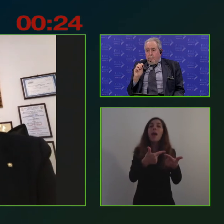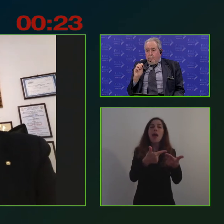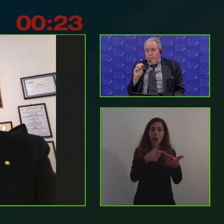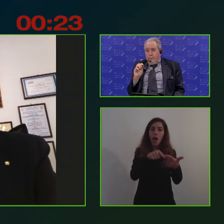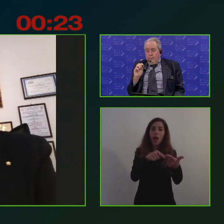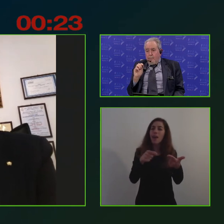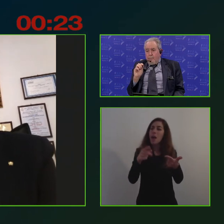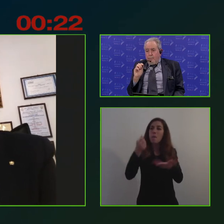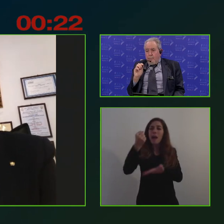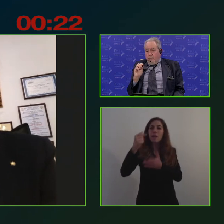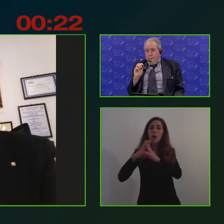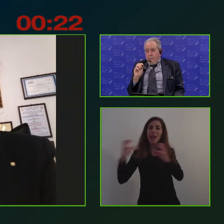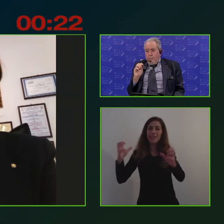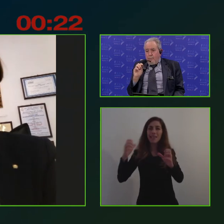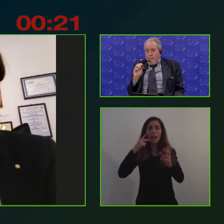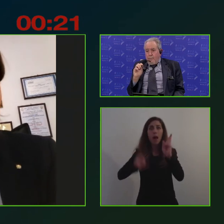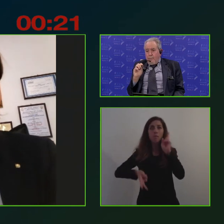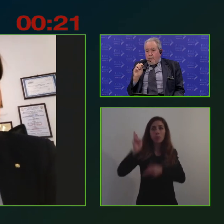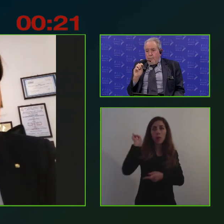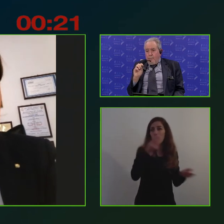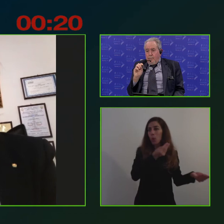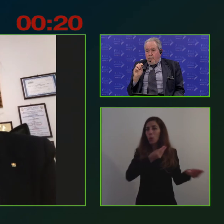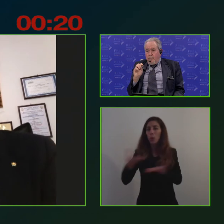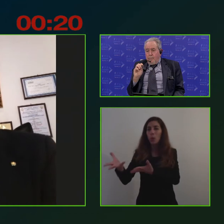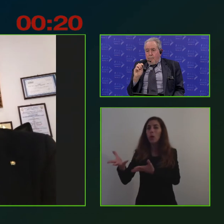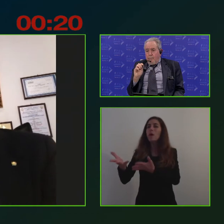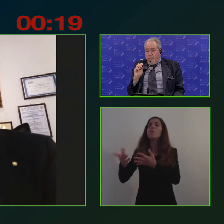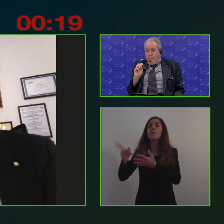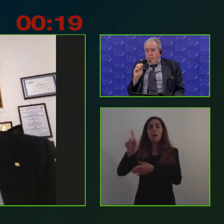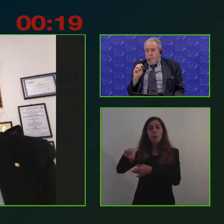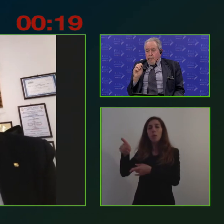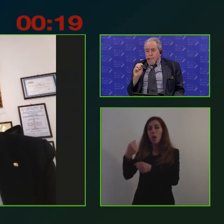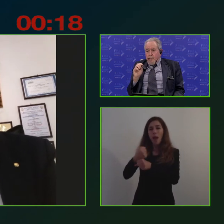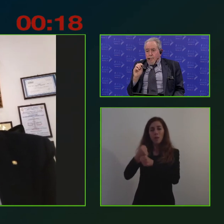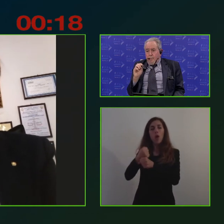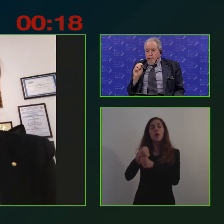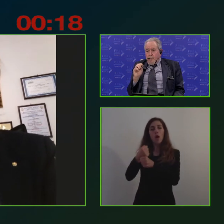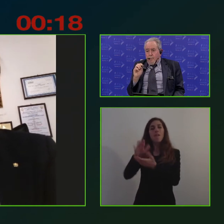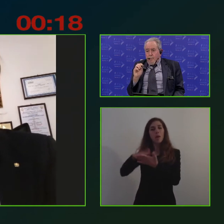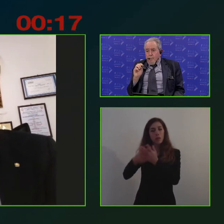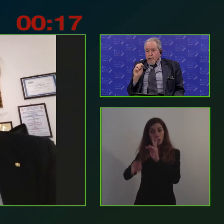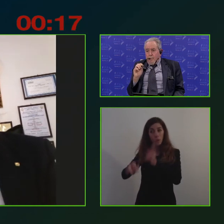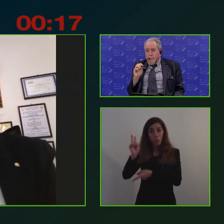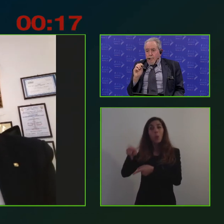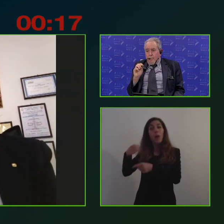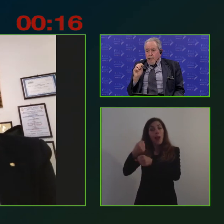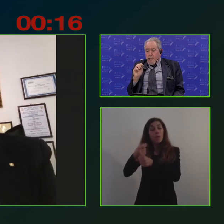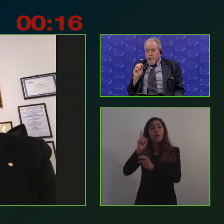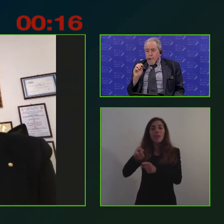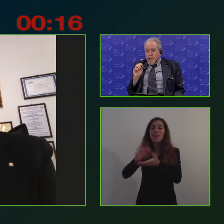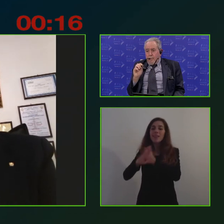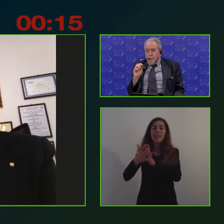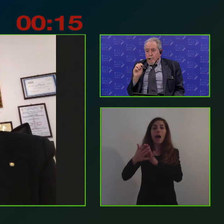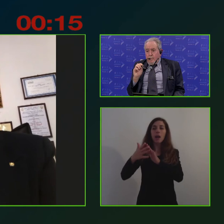potrebbero valorizzare il lavoro che è stato fatto dal dottor Sabati e deve diventare forte e stabile, può